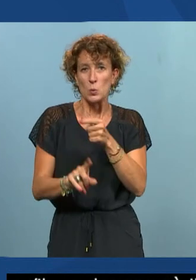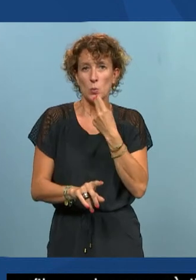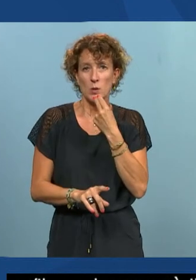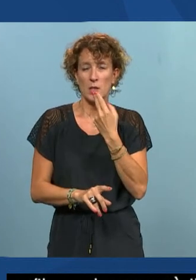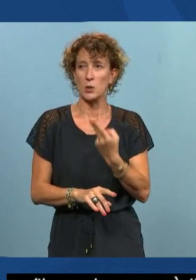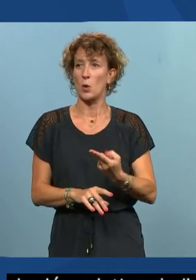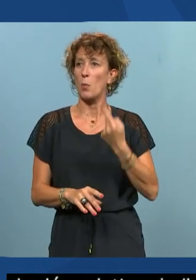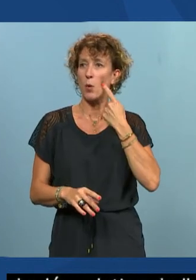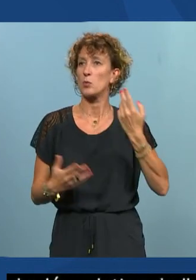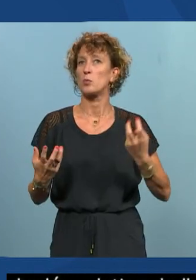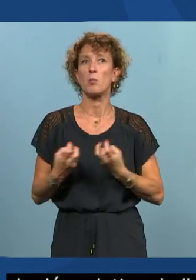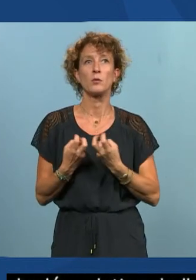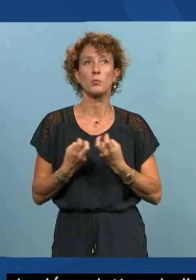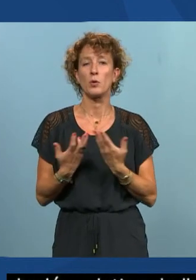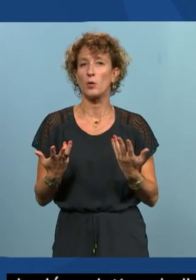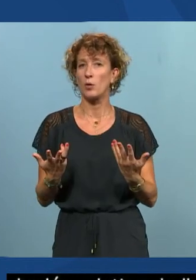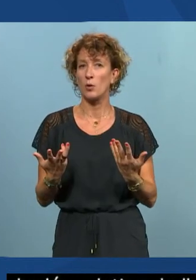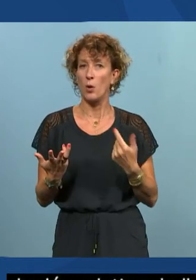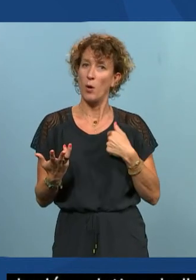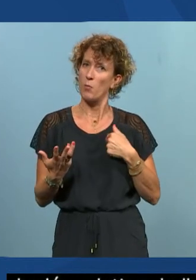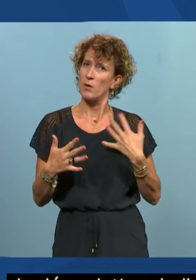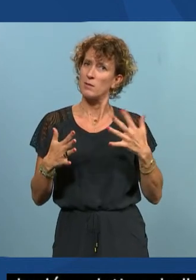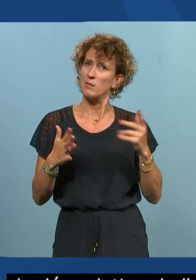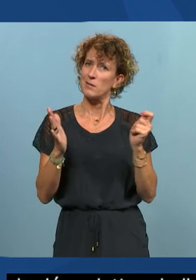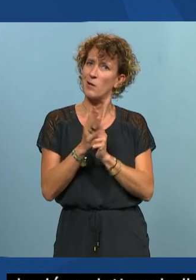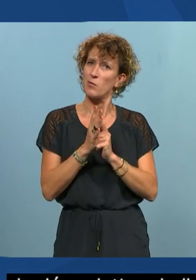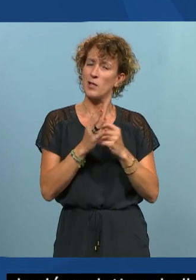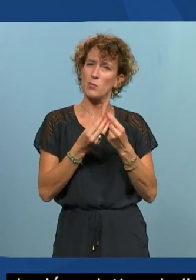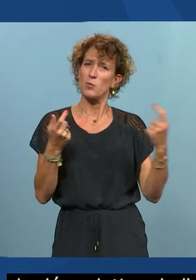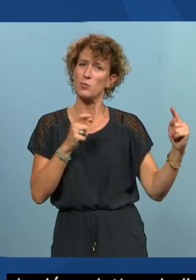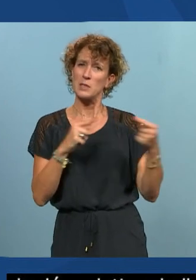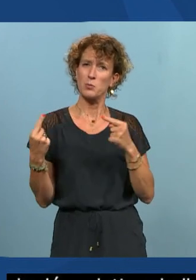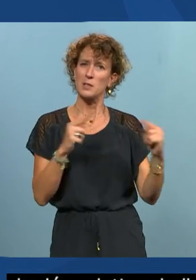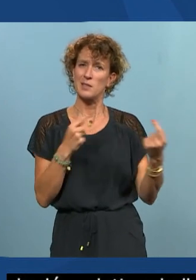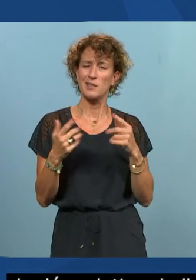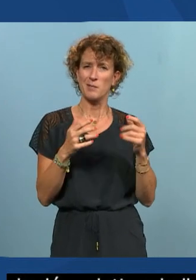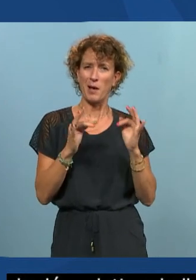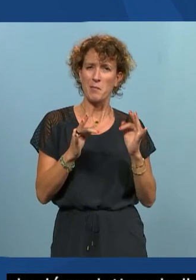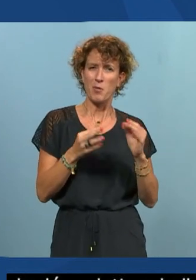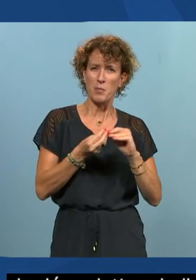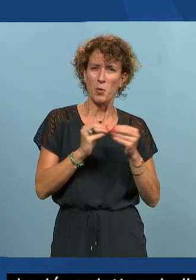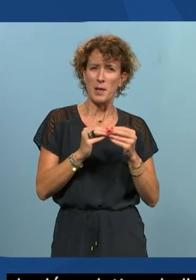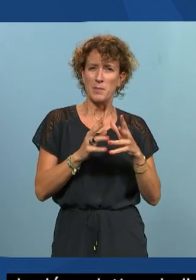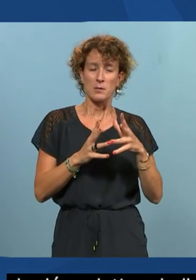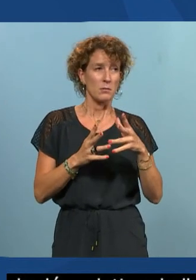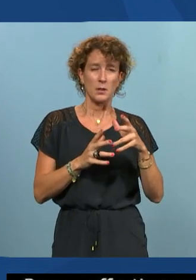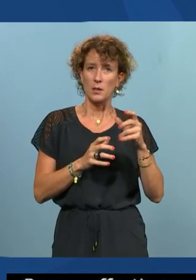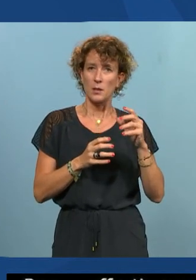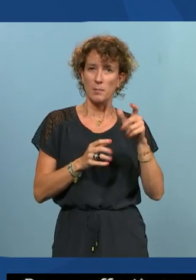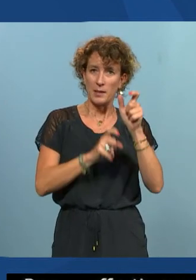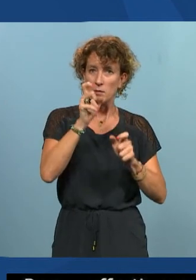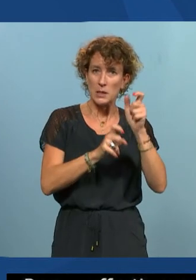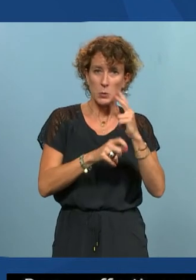je pense à j'ai eu l'occasion de discuter de faire beaucoup de tests utilisateurs avec des personnes dyslexiques qui se rendent compte qu'effectivement en